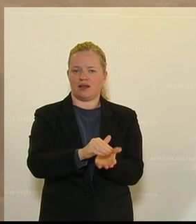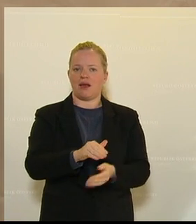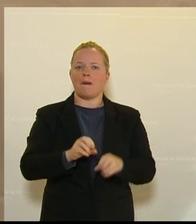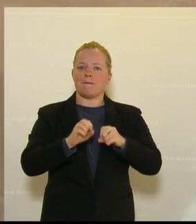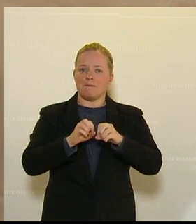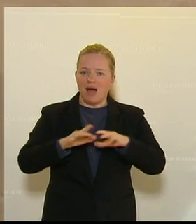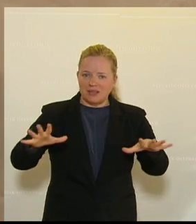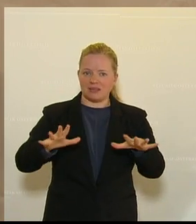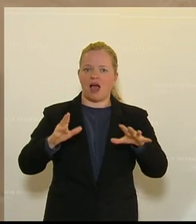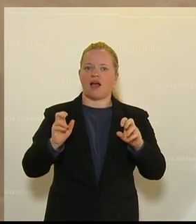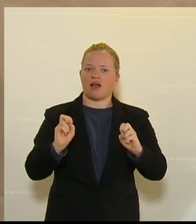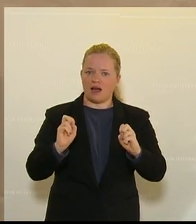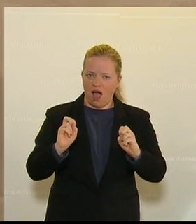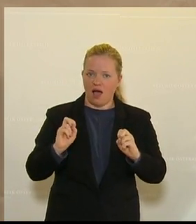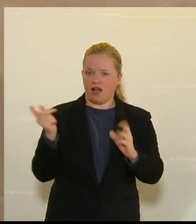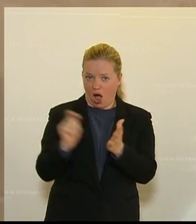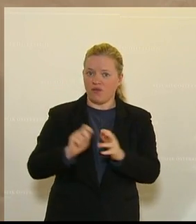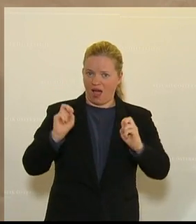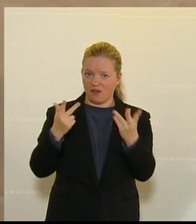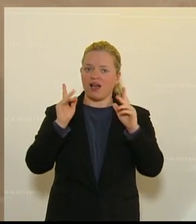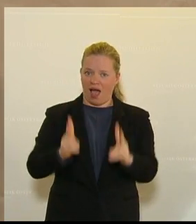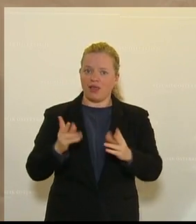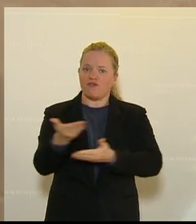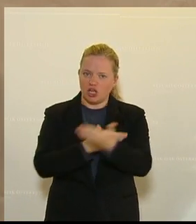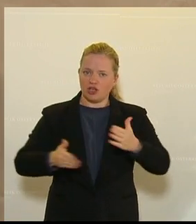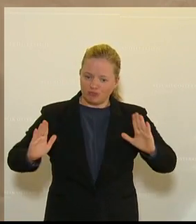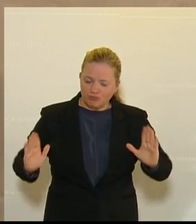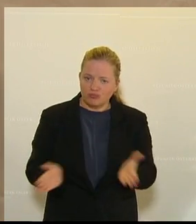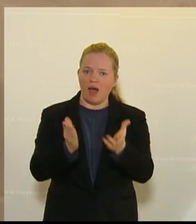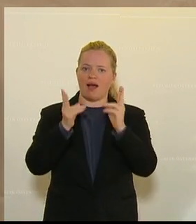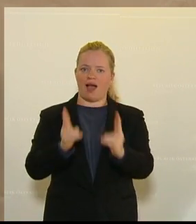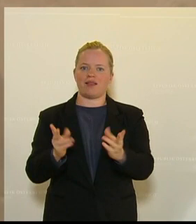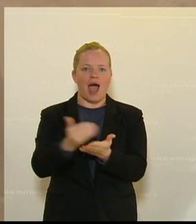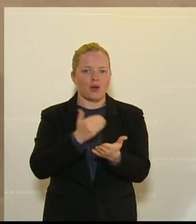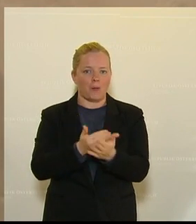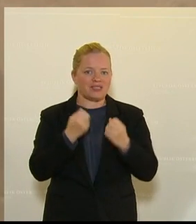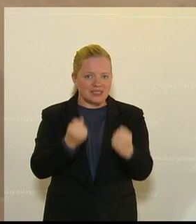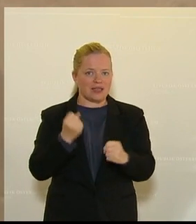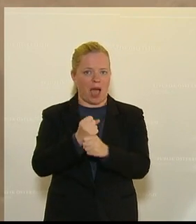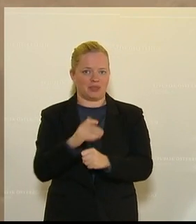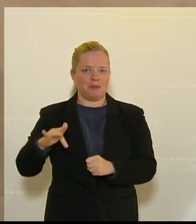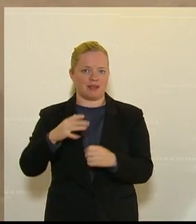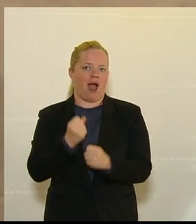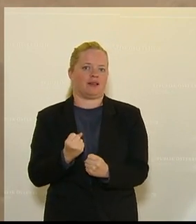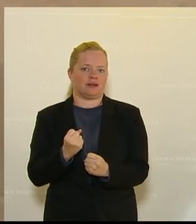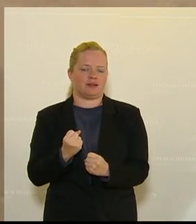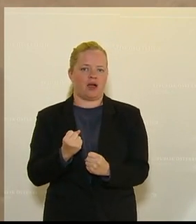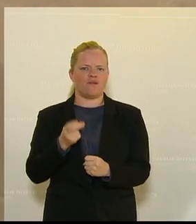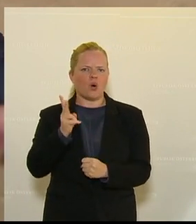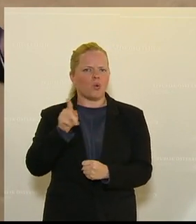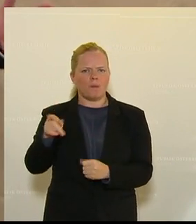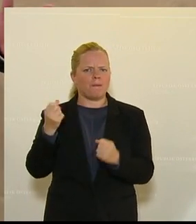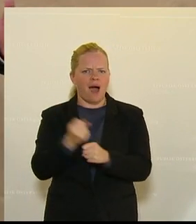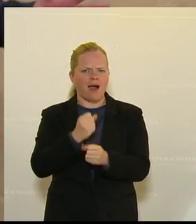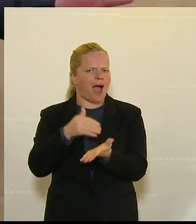Massenkaufkraft natürlich die Wirtschaft angeschoben wird, Einkommen gesichert werden, Arbeitsplätze erhalten werden. Wieso macht sie das?